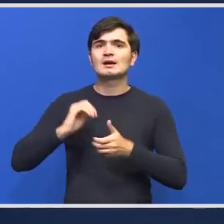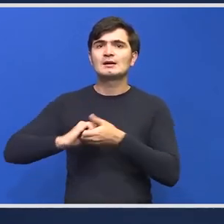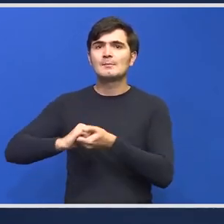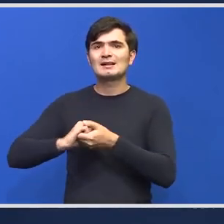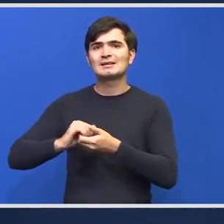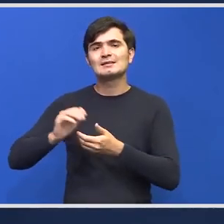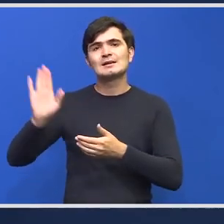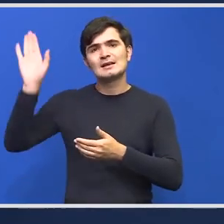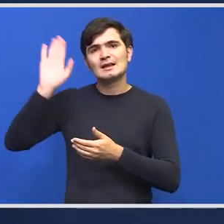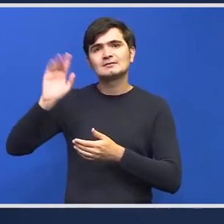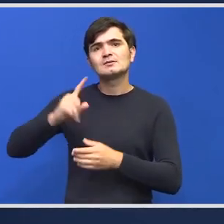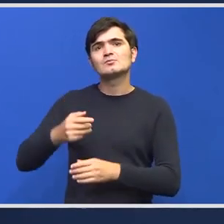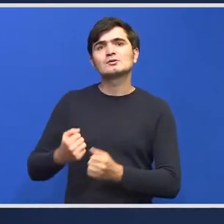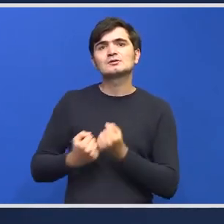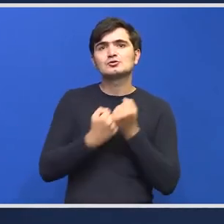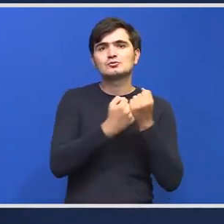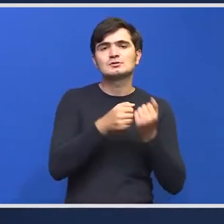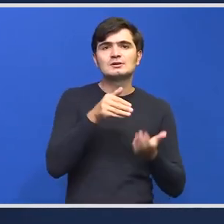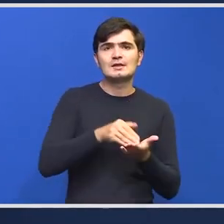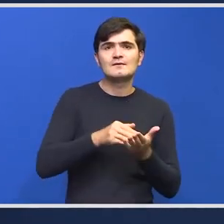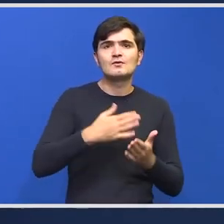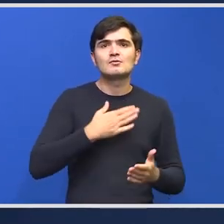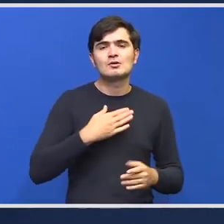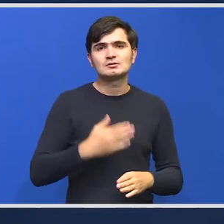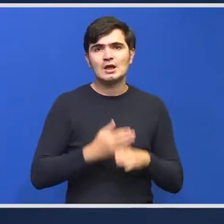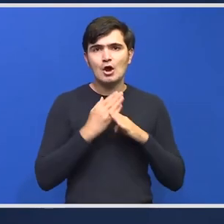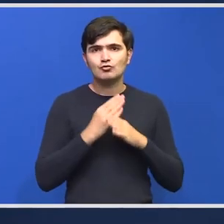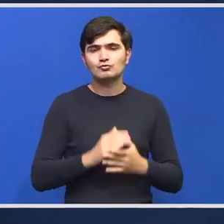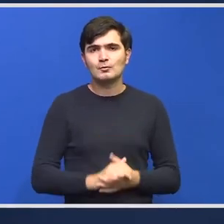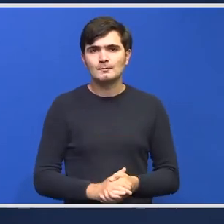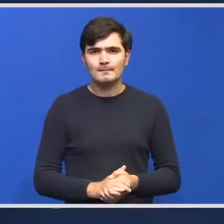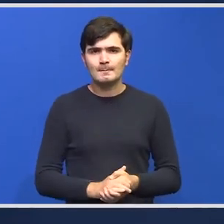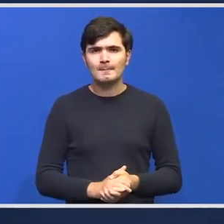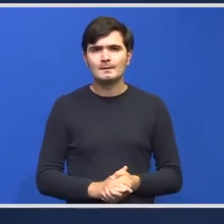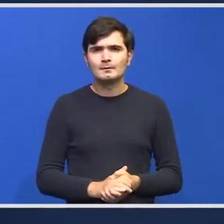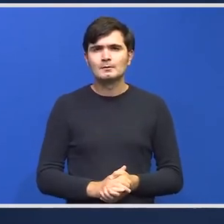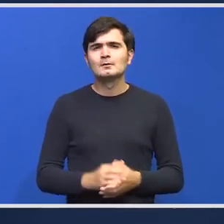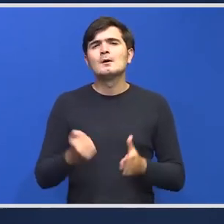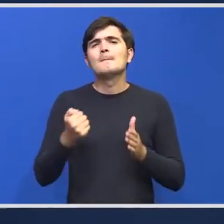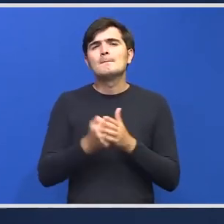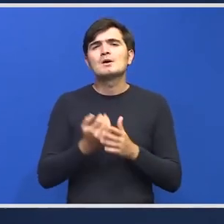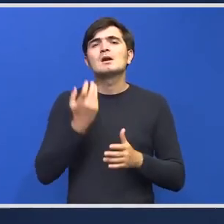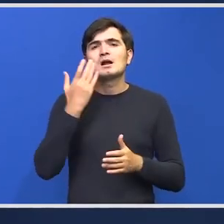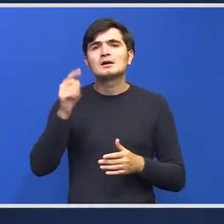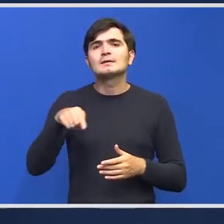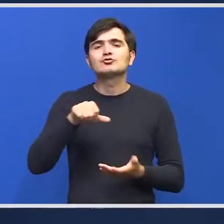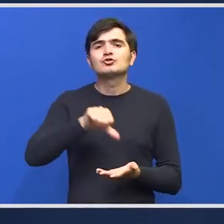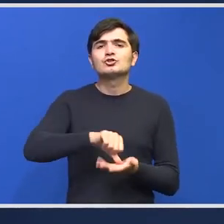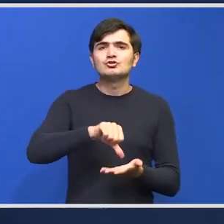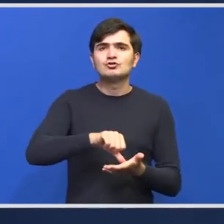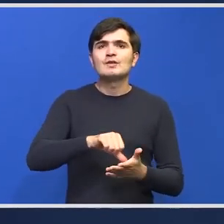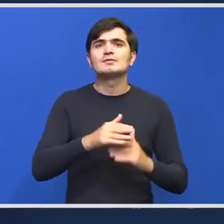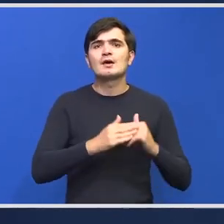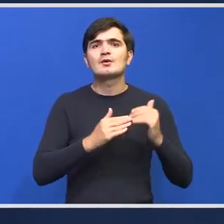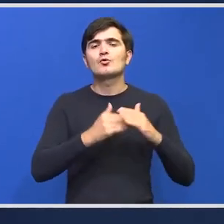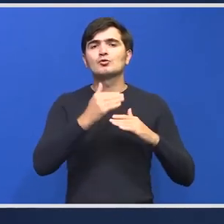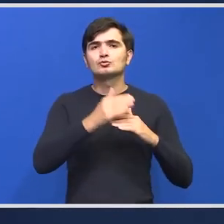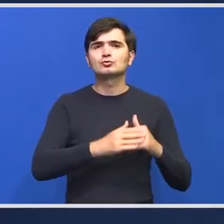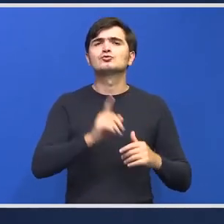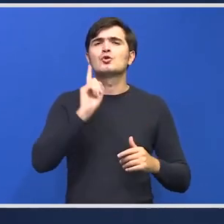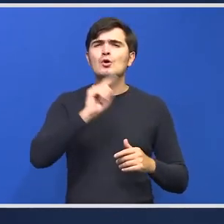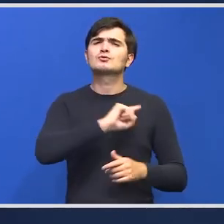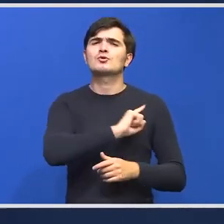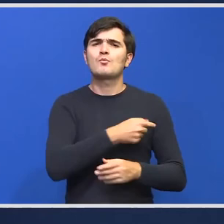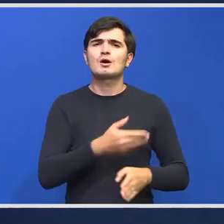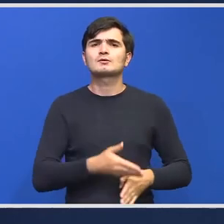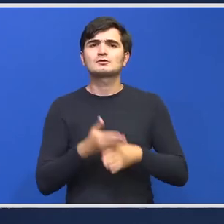sau altul nevoia noastră de ajutor până când centrele în construcție vor putea să